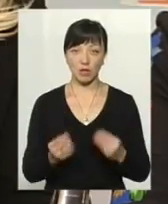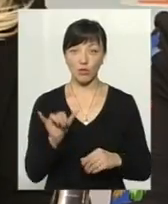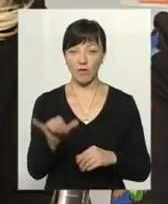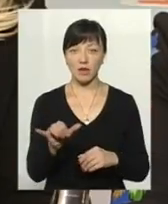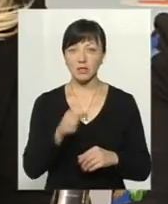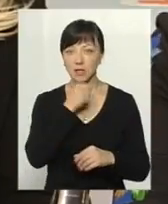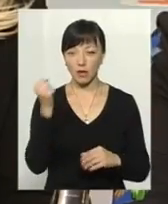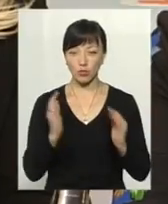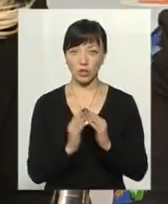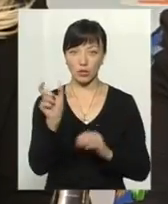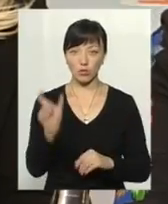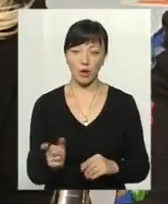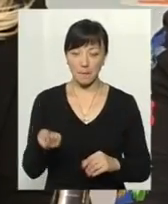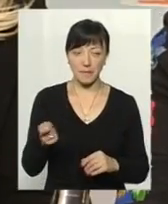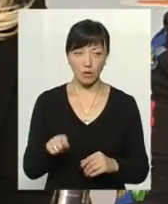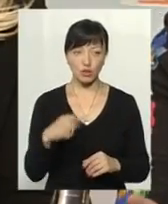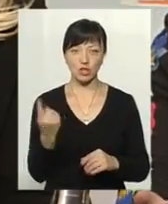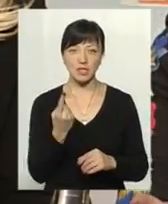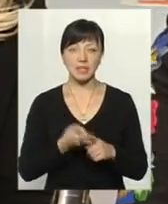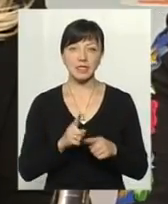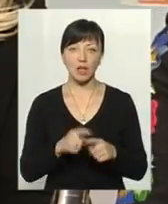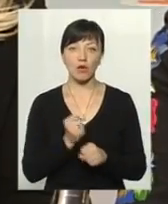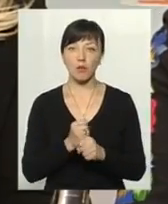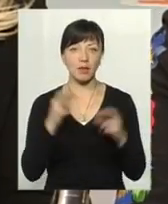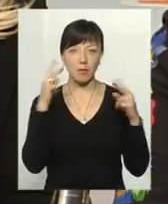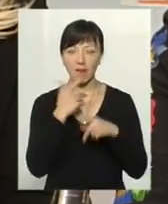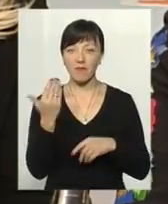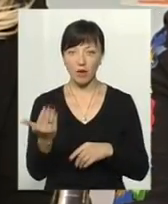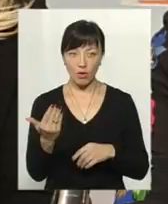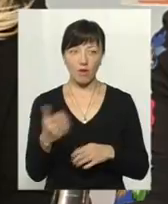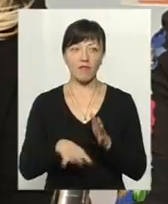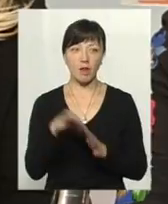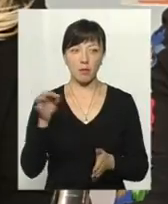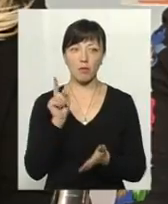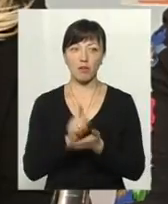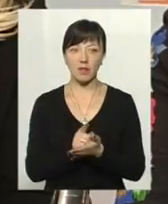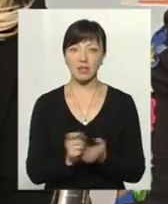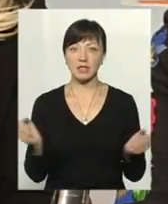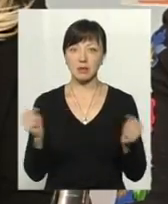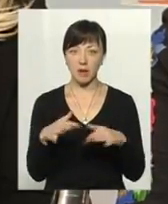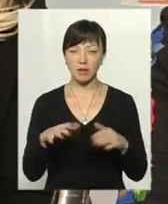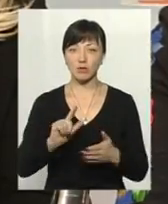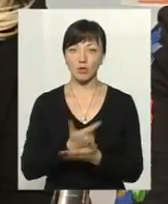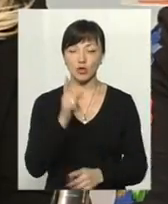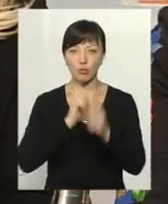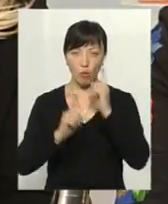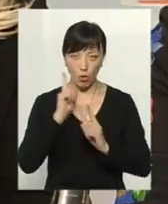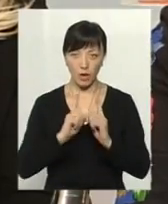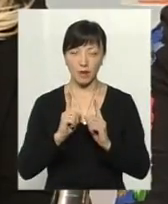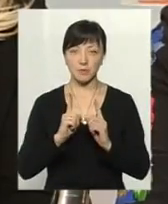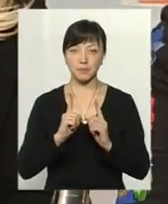ваш старший будинку прикручує лічильник, ну це він робить неправильно, ви його вибрали, ви повинні зібрати збори